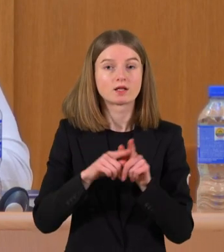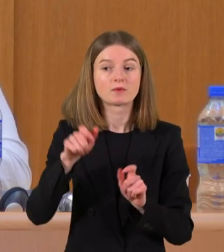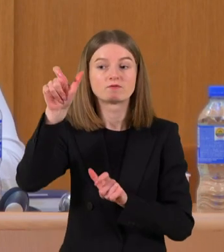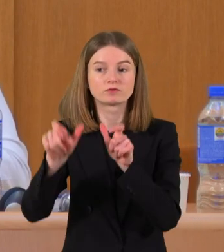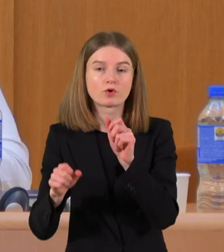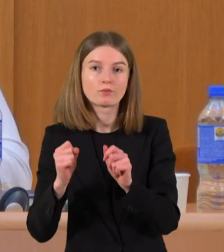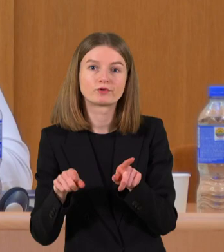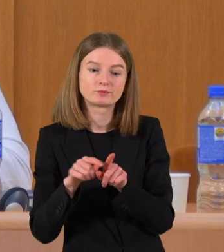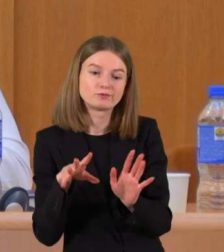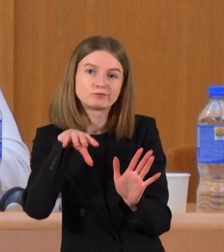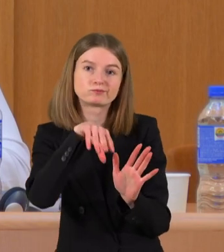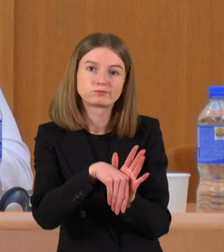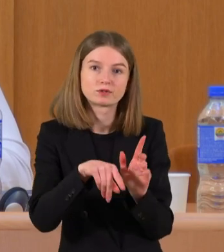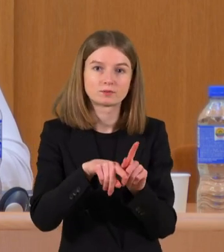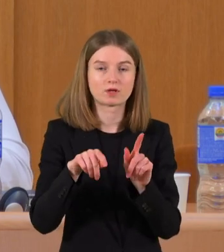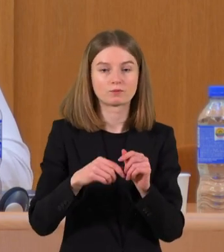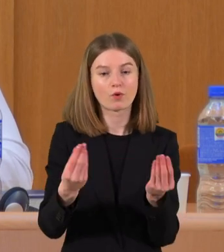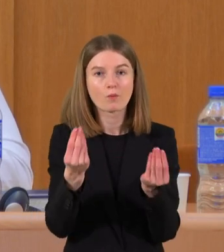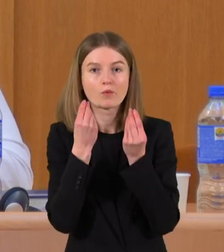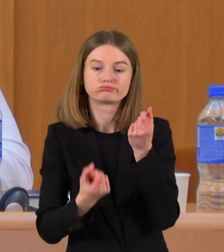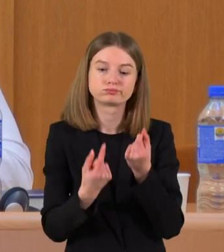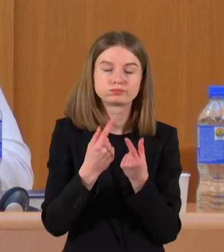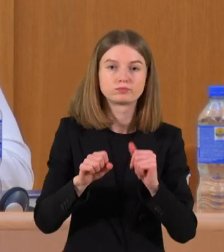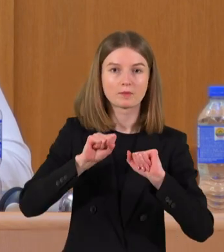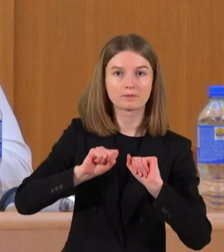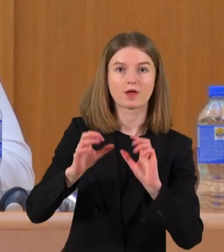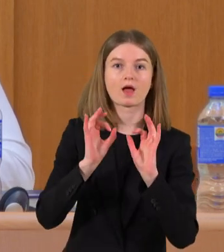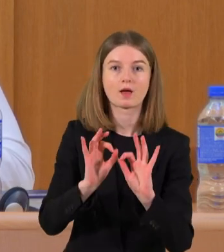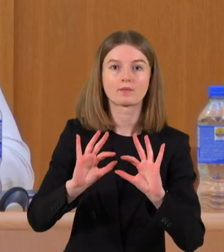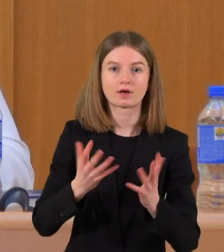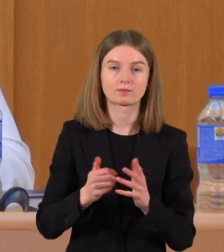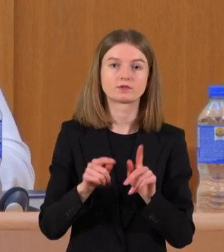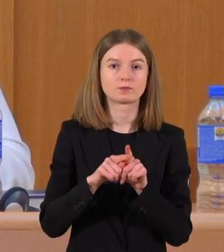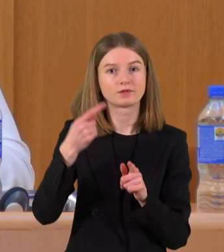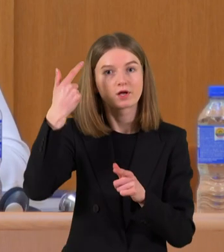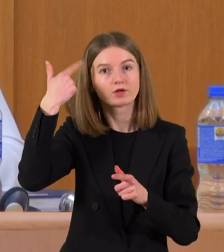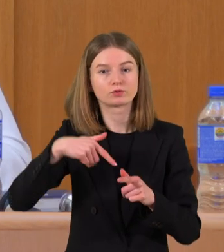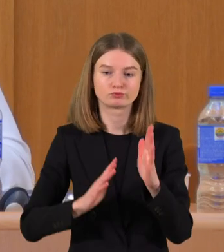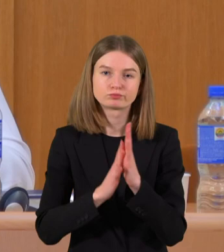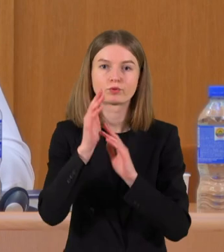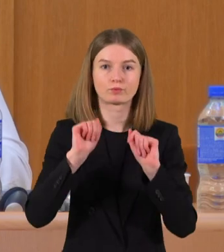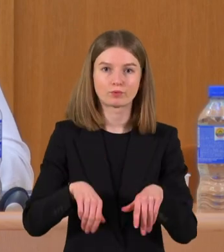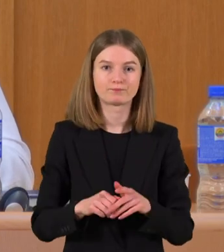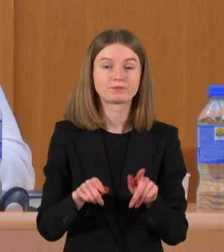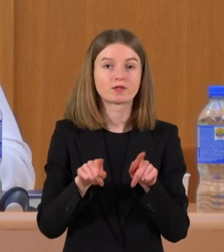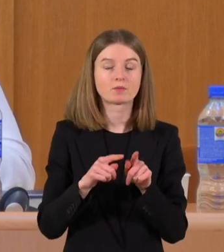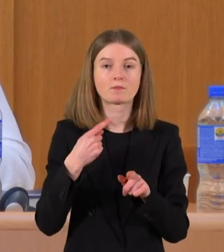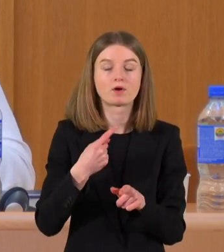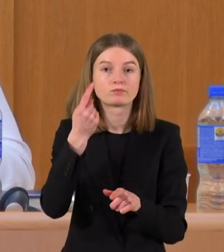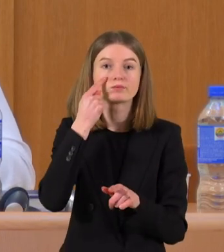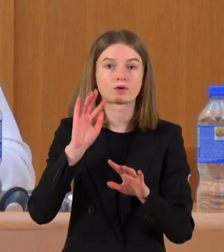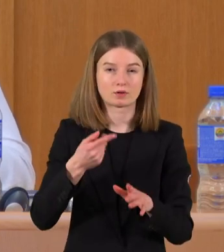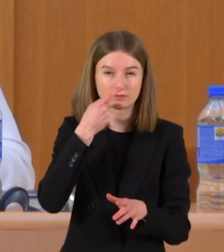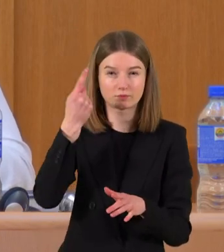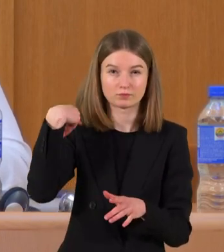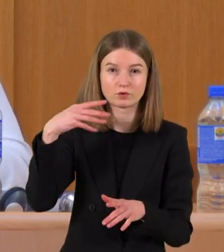kur galėtų visuomenė augdyti savo valią priešintis, kur galėtų visuomenė augdyti savo įgūdžius. Bet lygiai taip pat, ką mes pastebėjom tome procese teisinėme praėtų